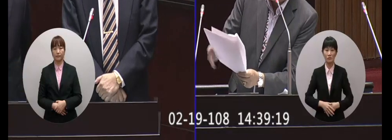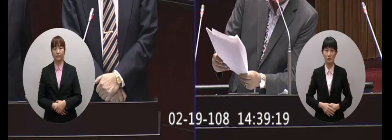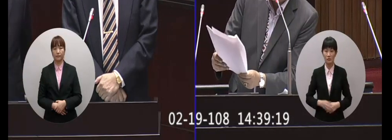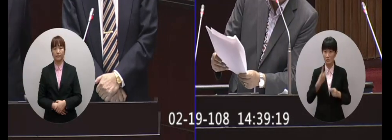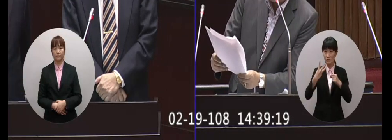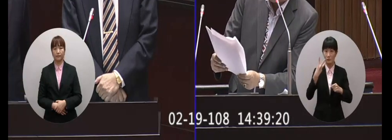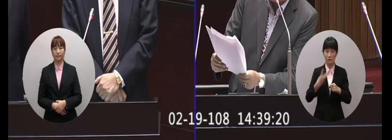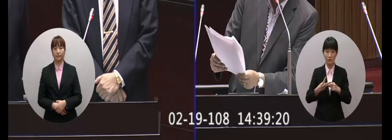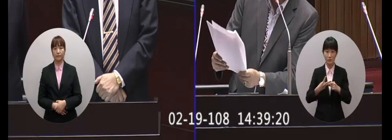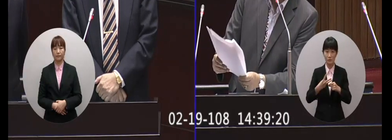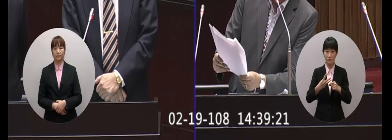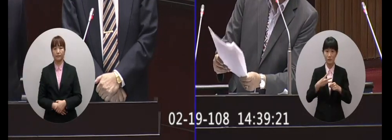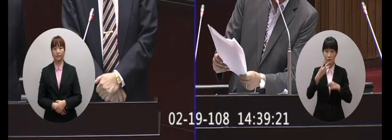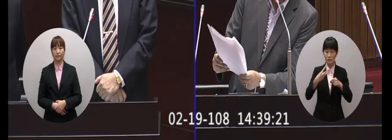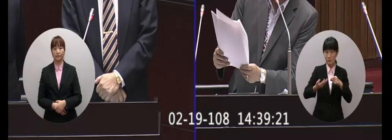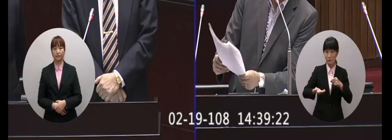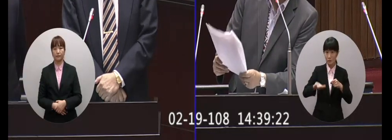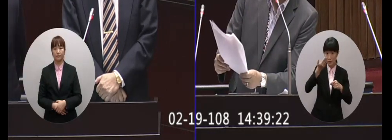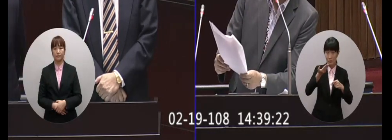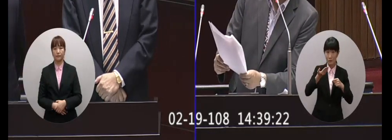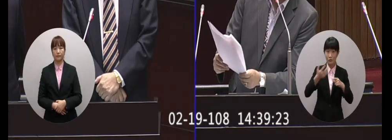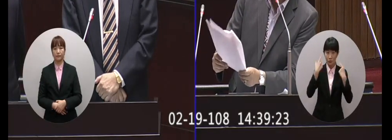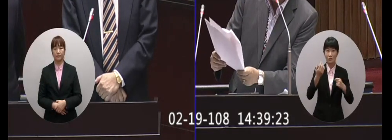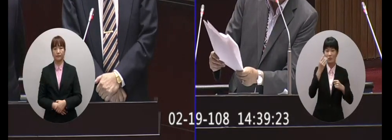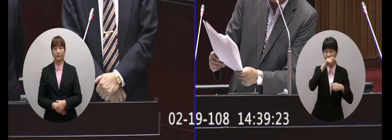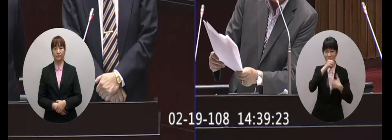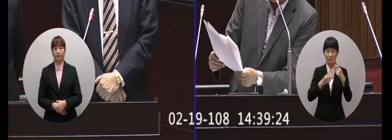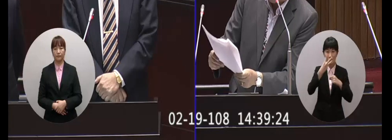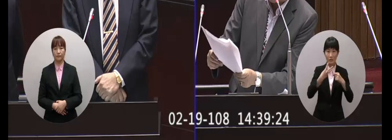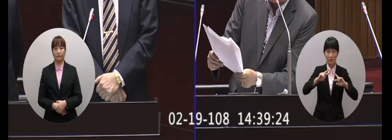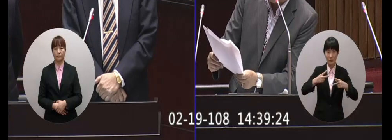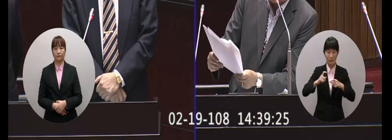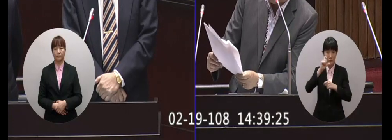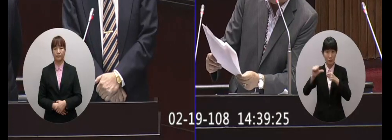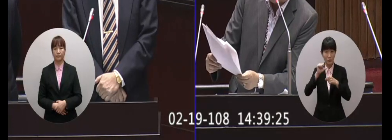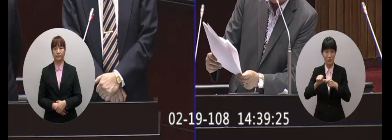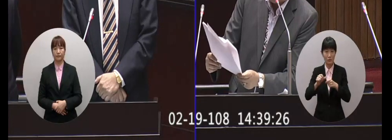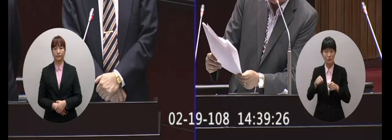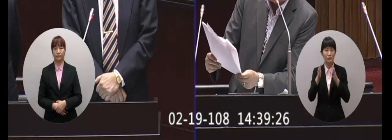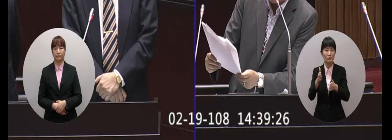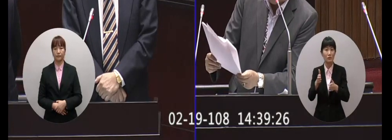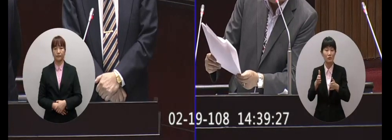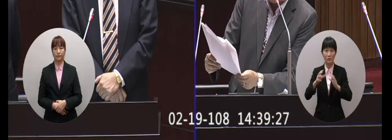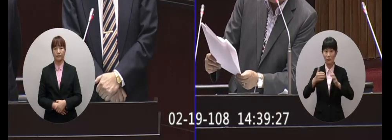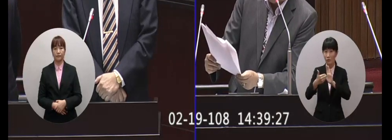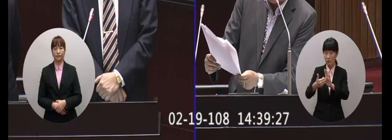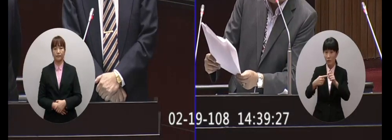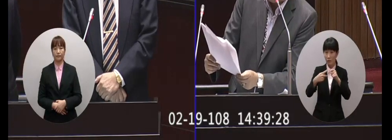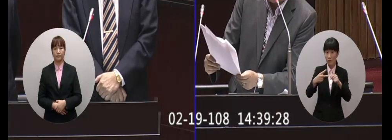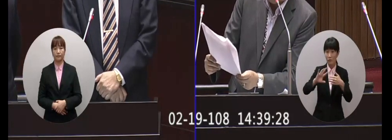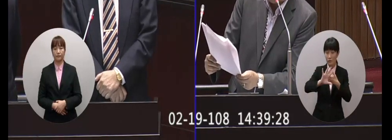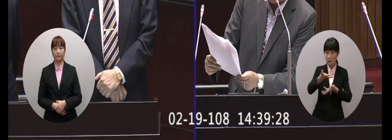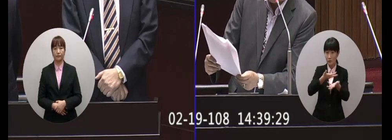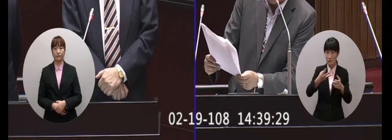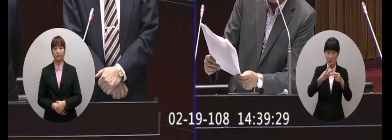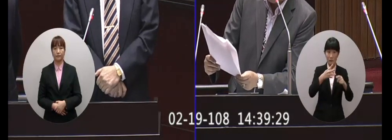三年至少三年改為十五年改為十五年這個是針對我們國防外交科